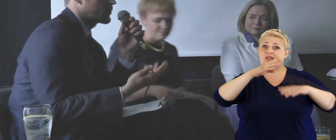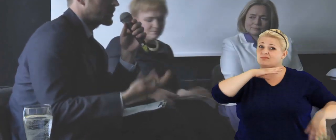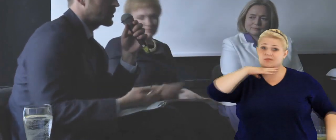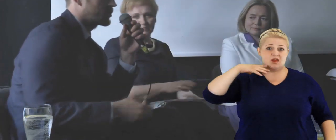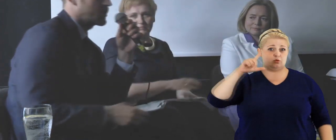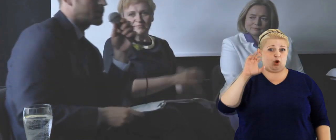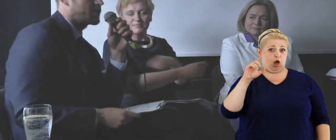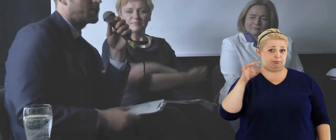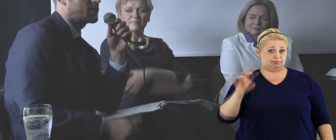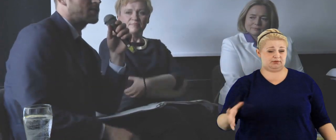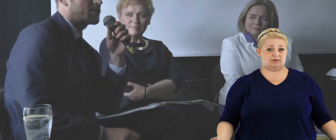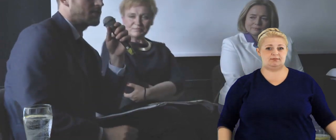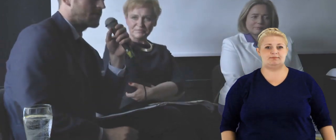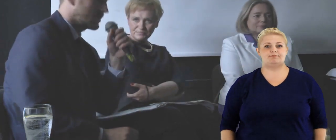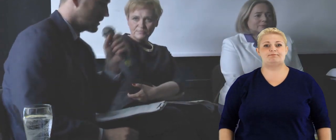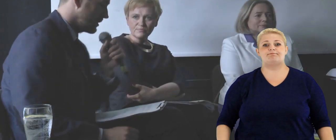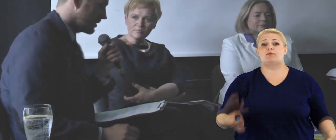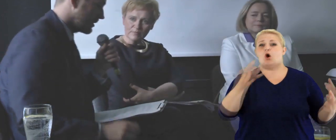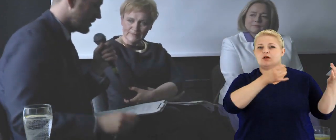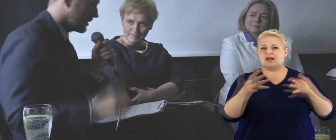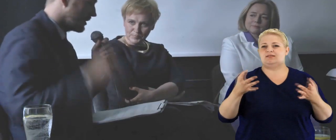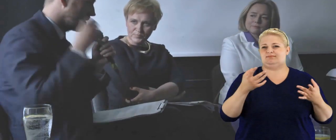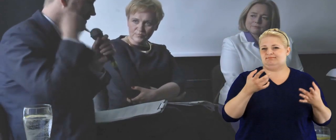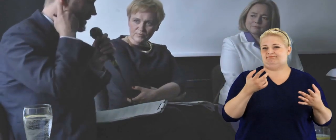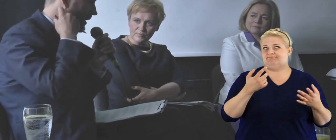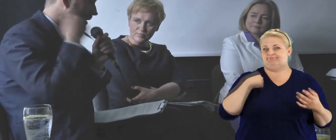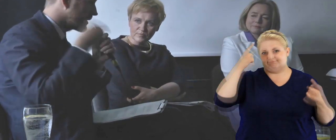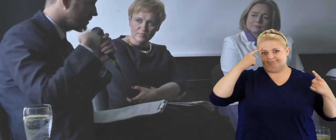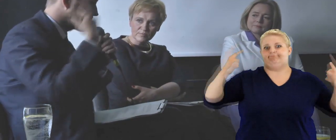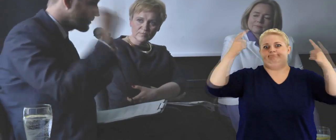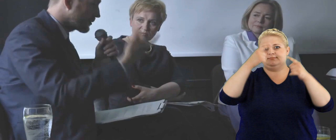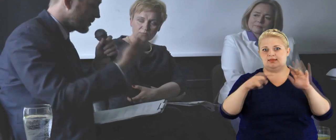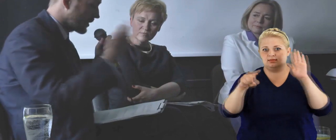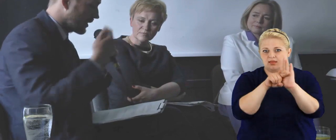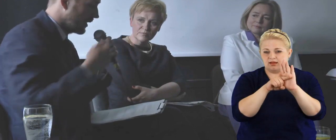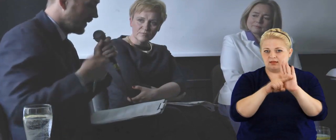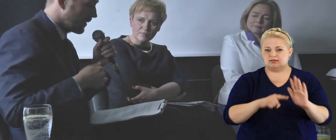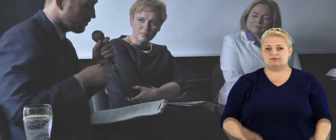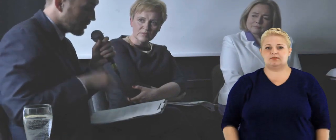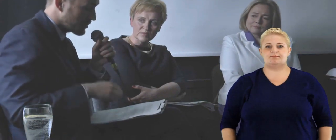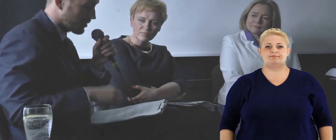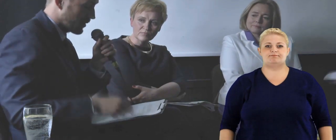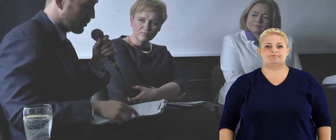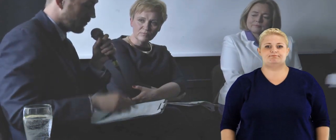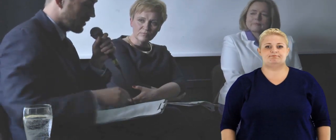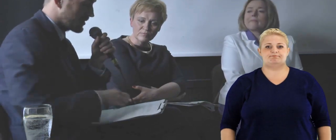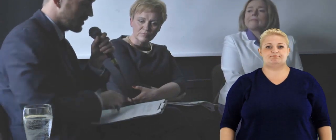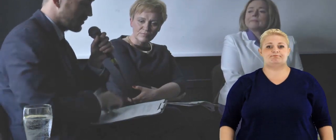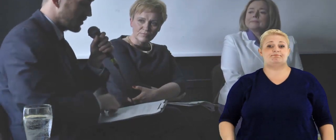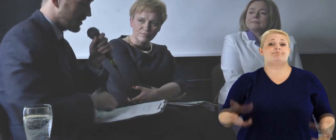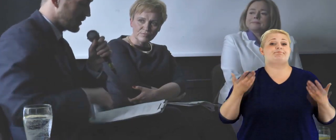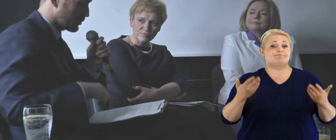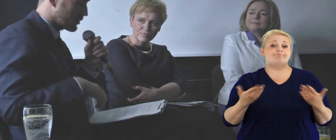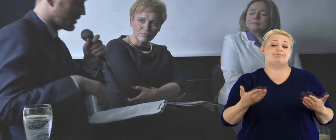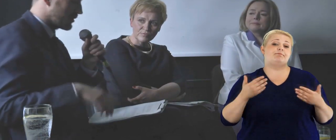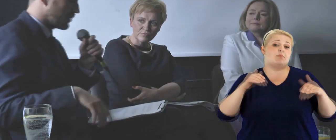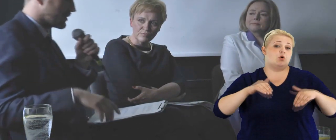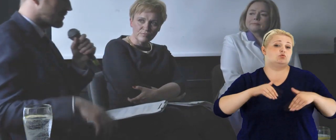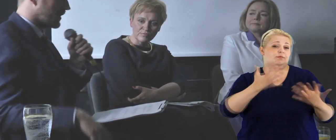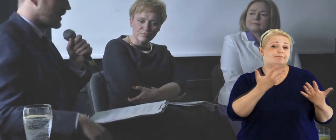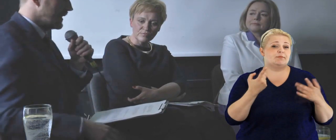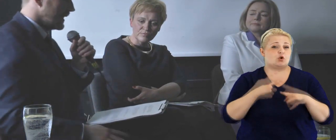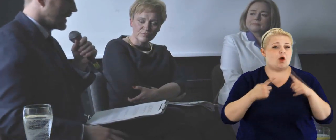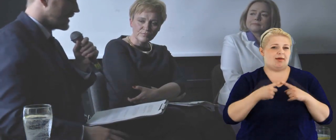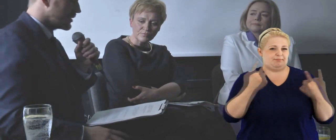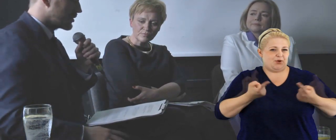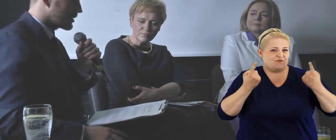razu też być może takie skojarzenie jest negatywne. Ale ja mam w związku z tym takie może trochę prowokacyjne pytanie na początek do